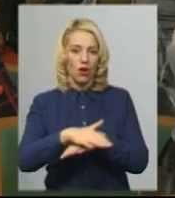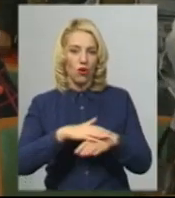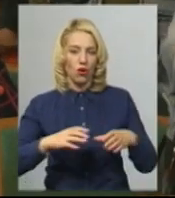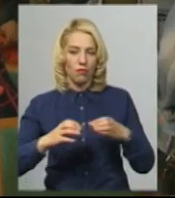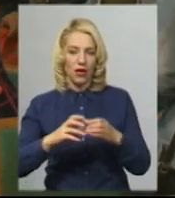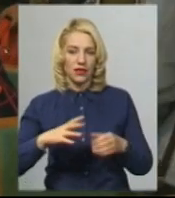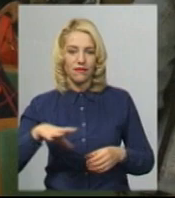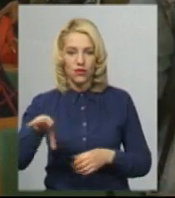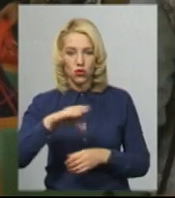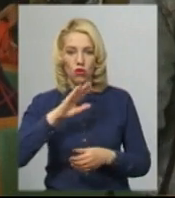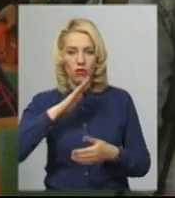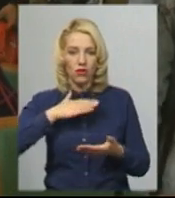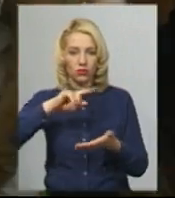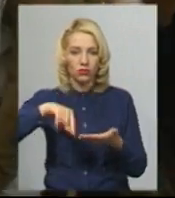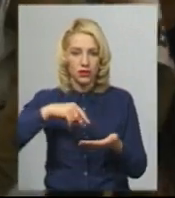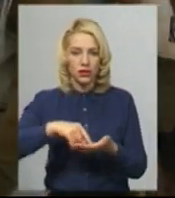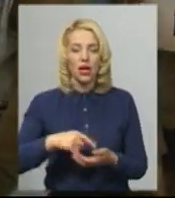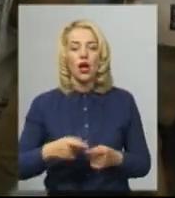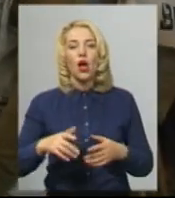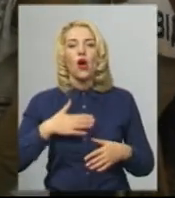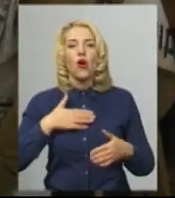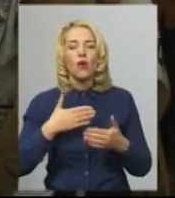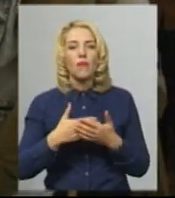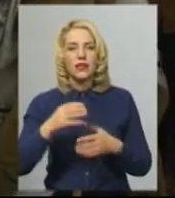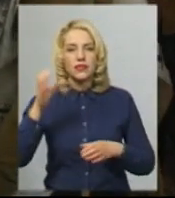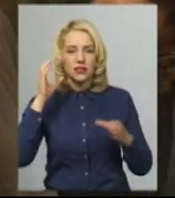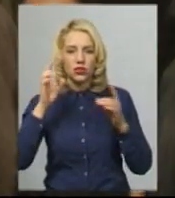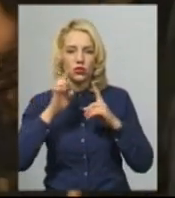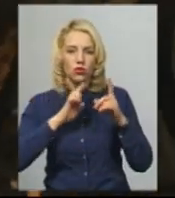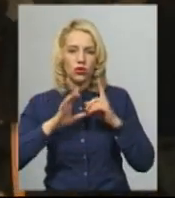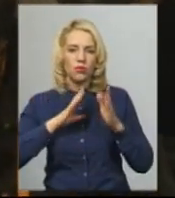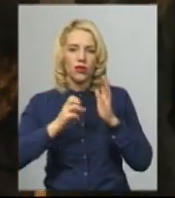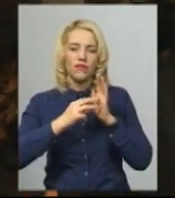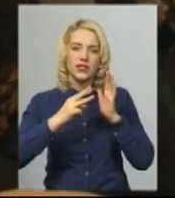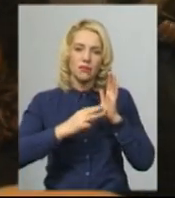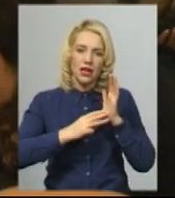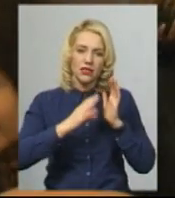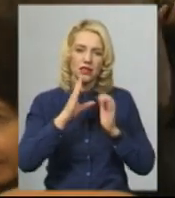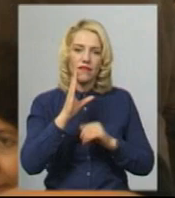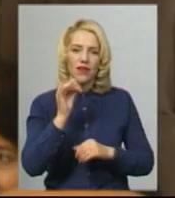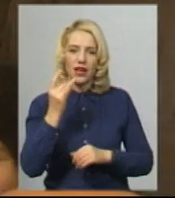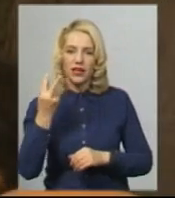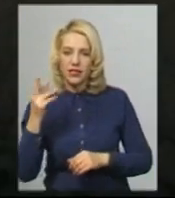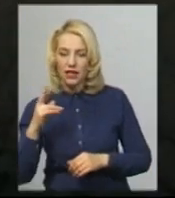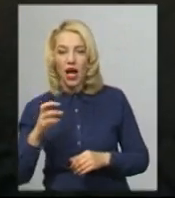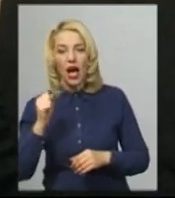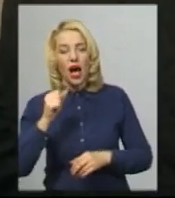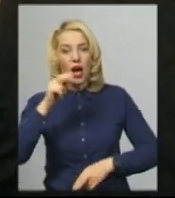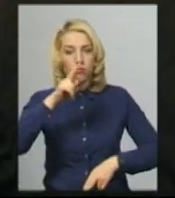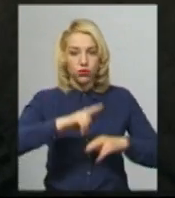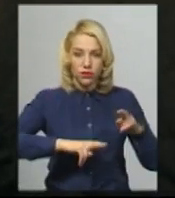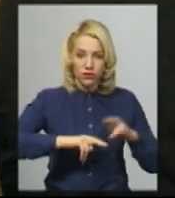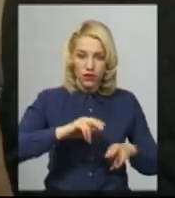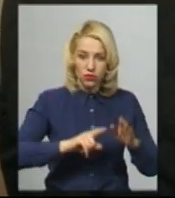Громадські слухання в Кам'янець-Подільській міській раді відбулися 17 вересня, а будівництво розпочалось 8 серпня. Обговорення відбулись за